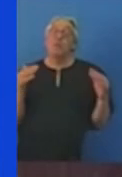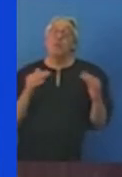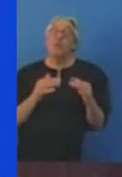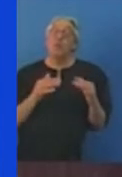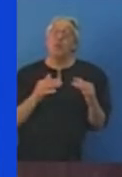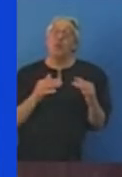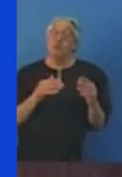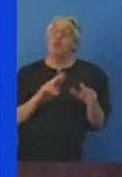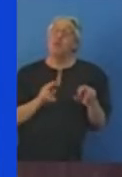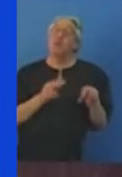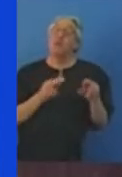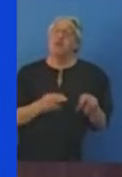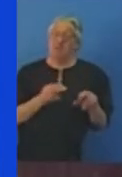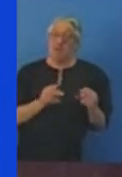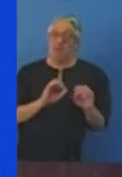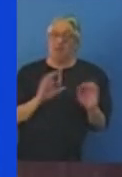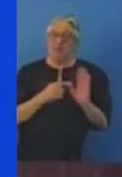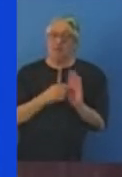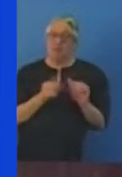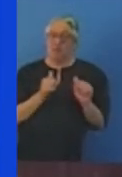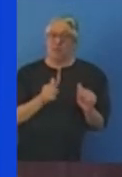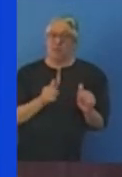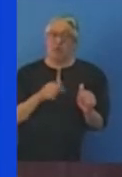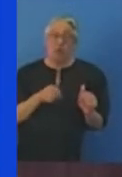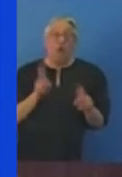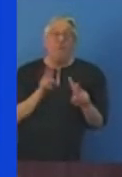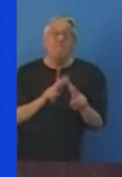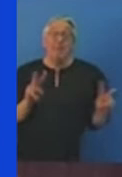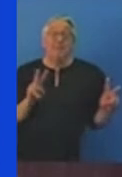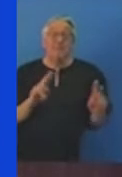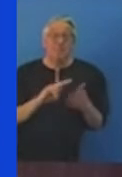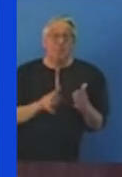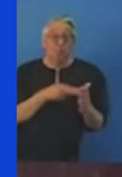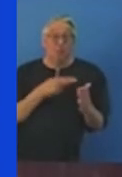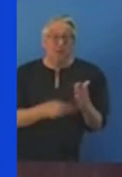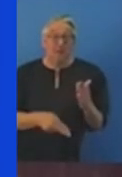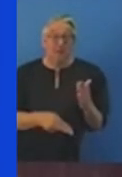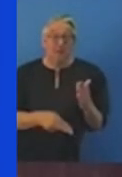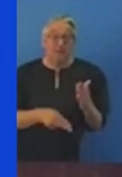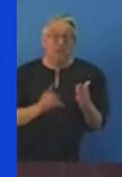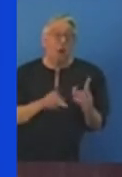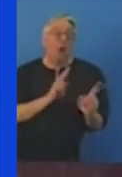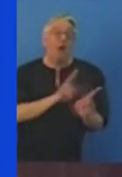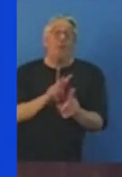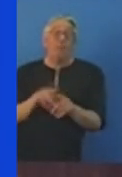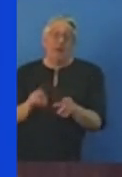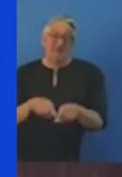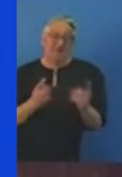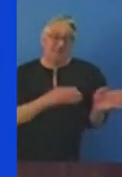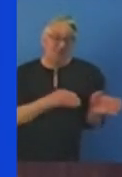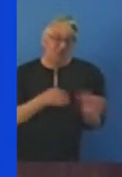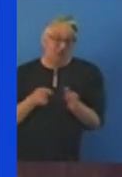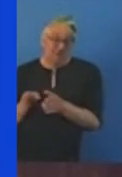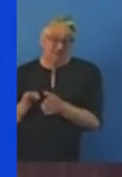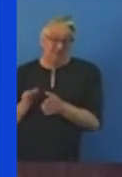traité de paix qui a fait l'objet d'une application différenciée. En effet, si nombre d'États issus du démantèlement de l'Empire ottoman siègent aujourd'hui au sein